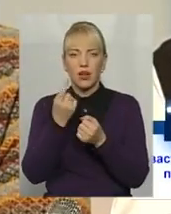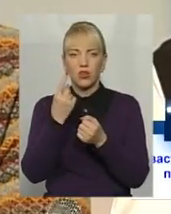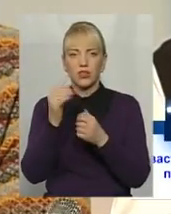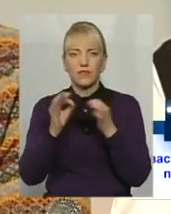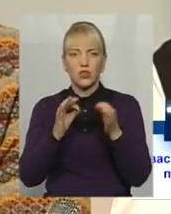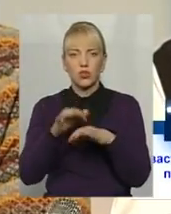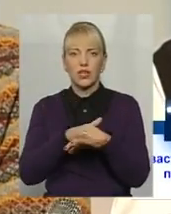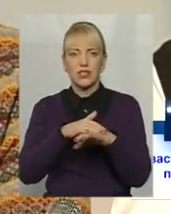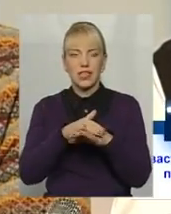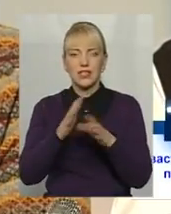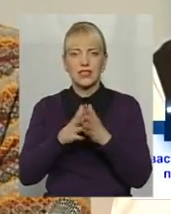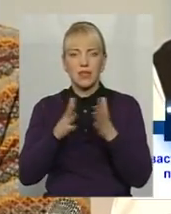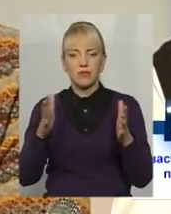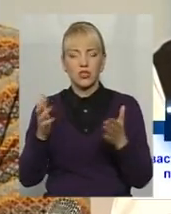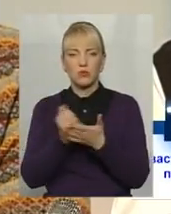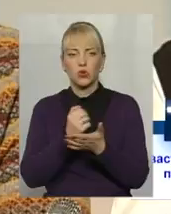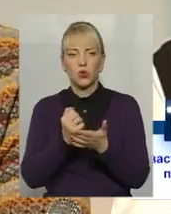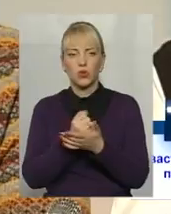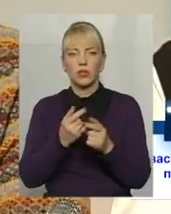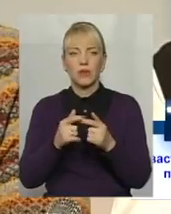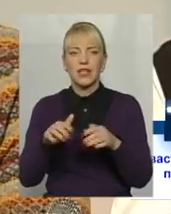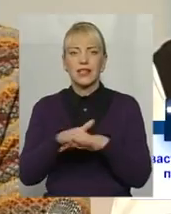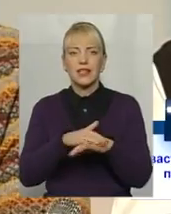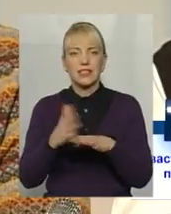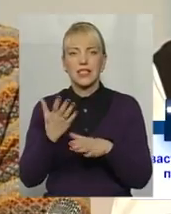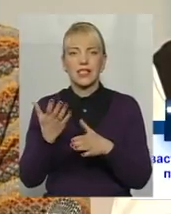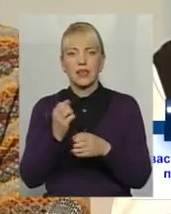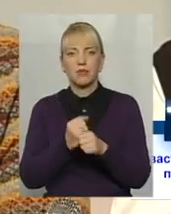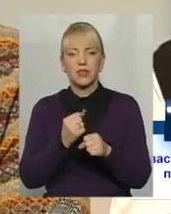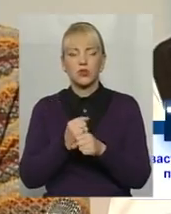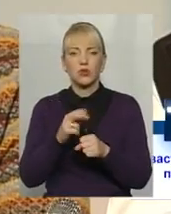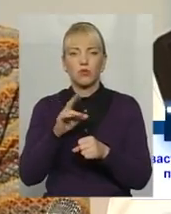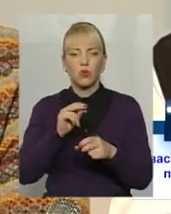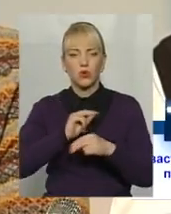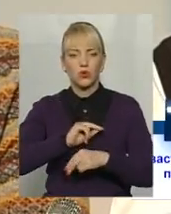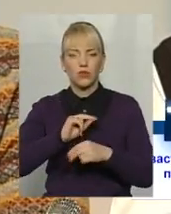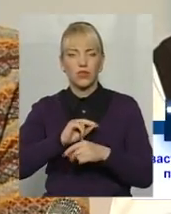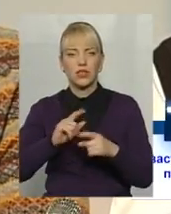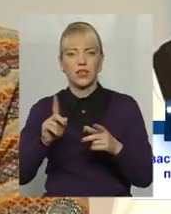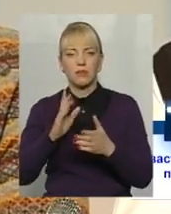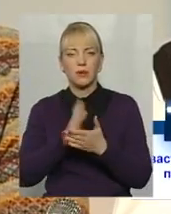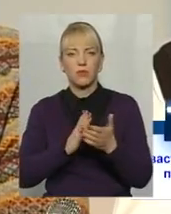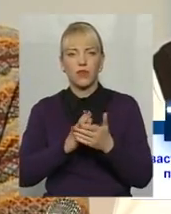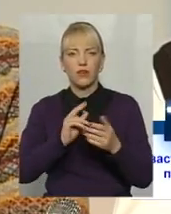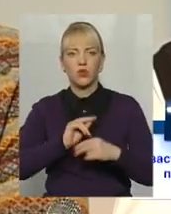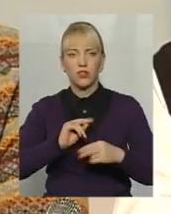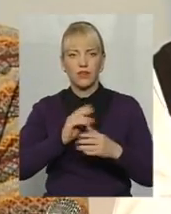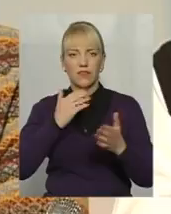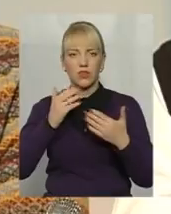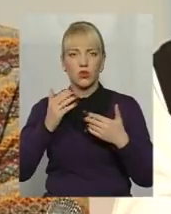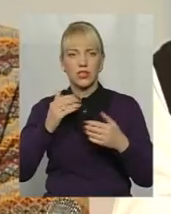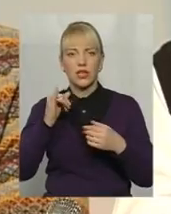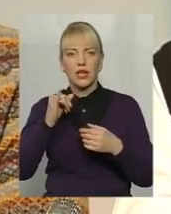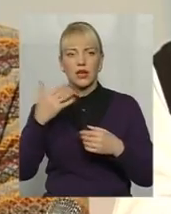населення з найбільшими доходами, тобто населення, яке працює, перебуває в трудових відносинах, і 50%